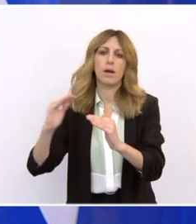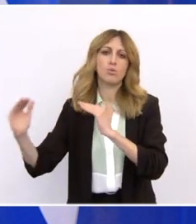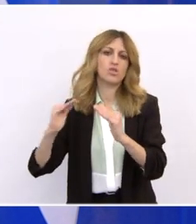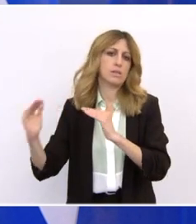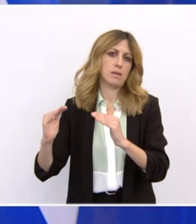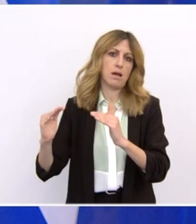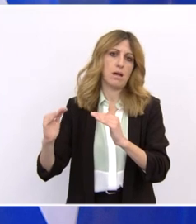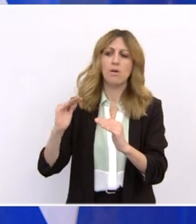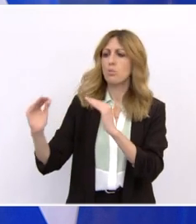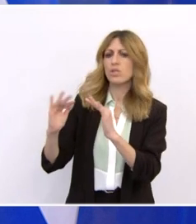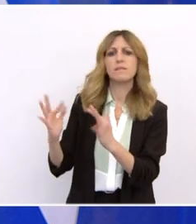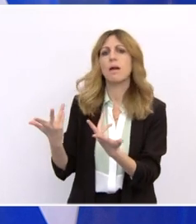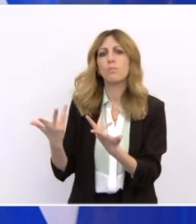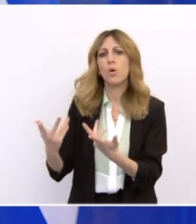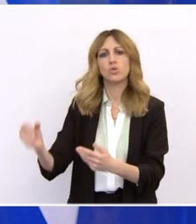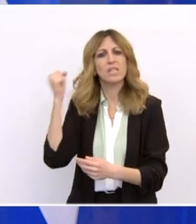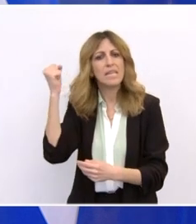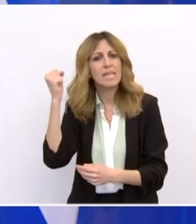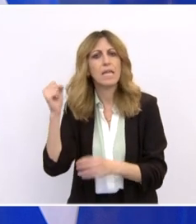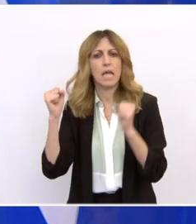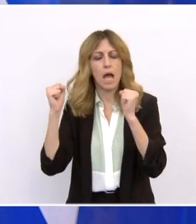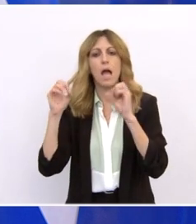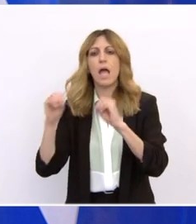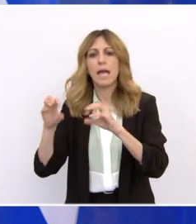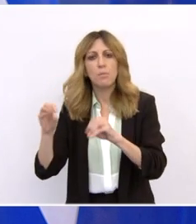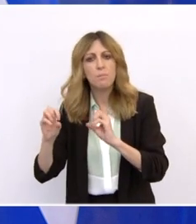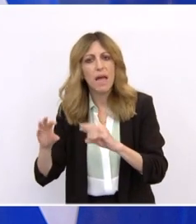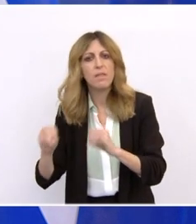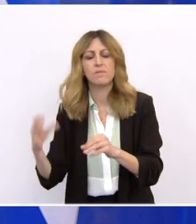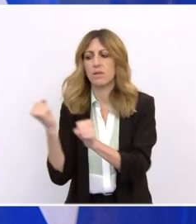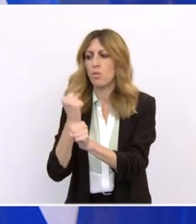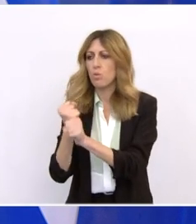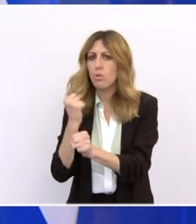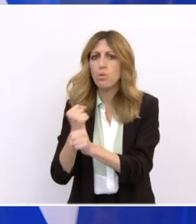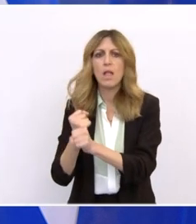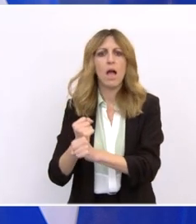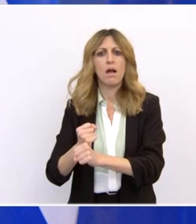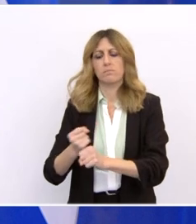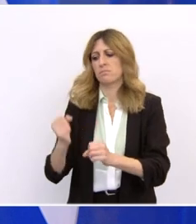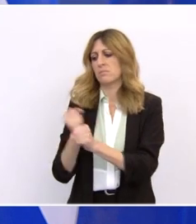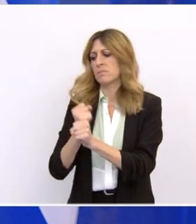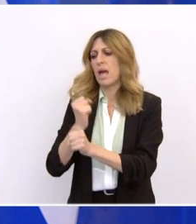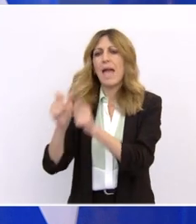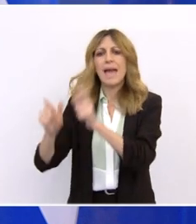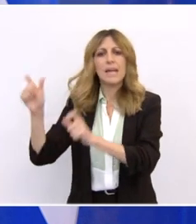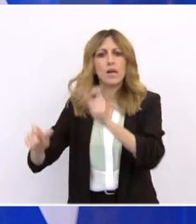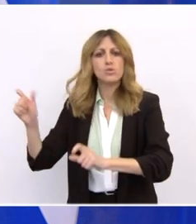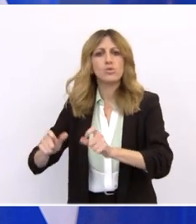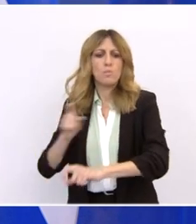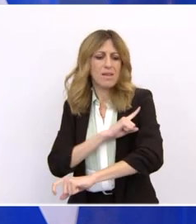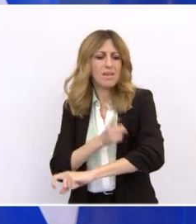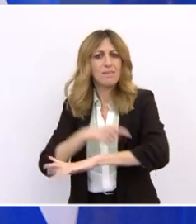στην υγεία, στην παιδεία, στην εργασία, στις δεξιότητες, στην κοινωνική φροντίδα. Στην γρήγορη ψηφιακή εξυπηρέτηση,